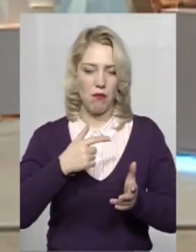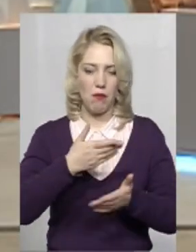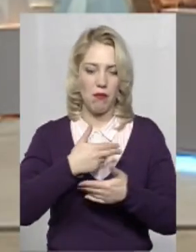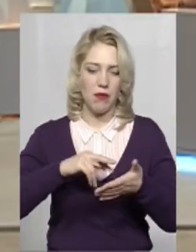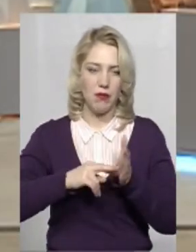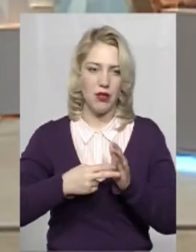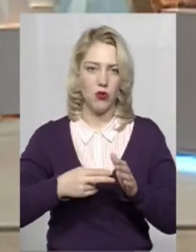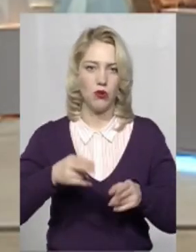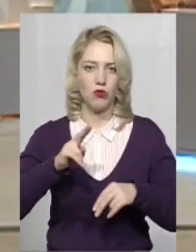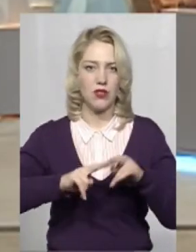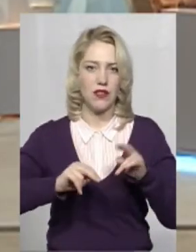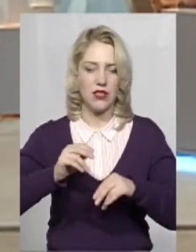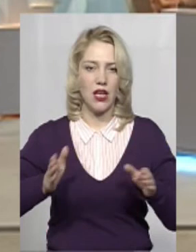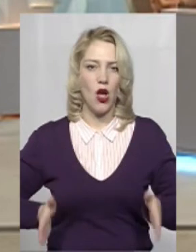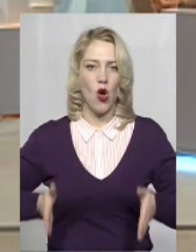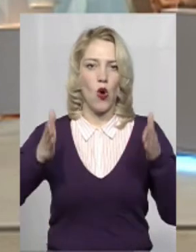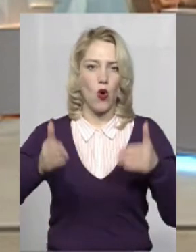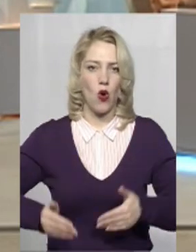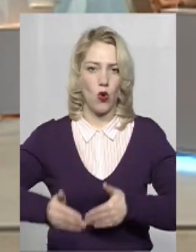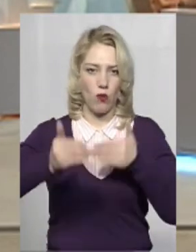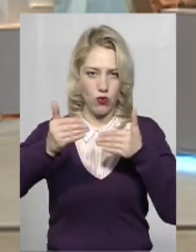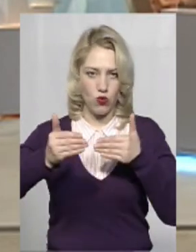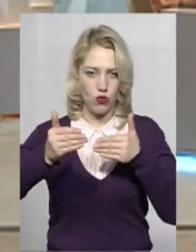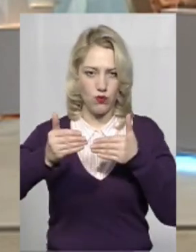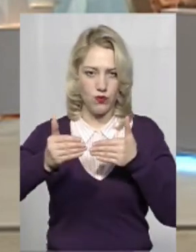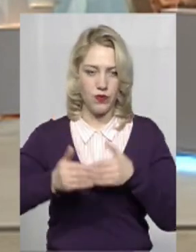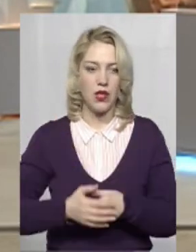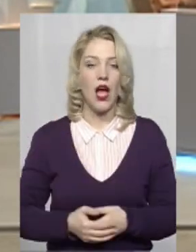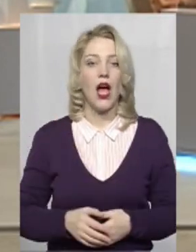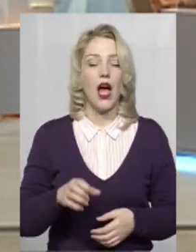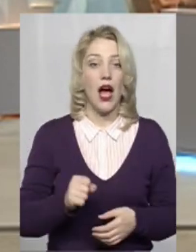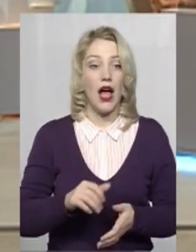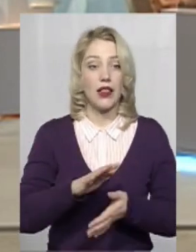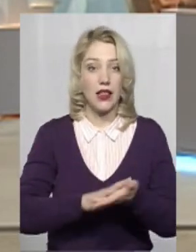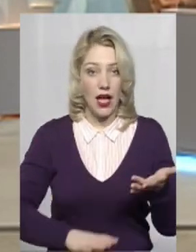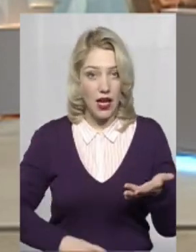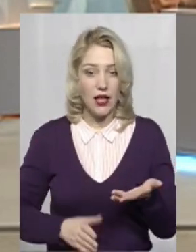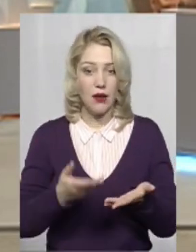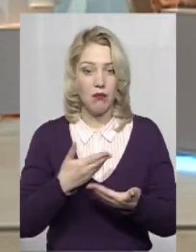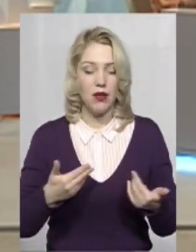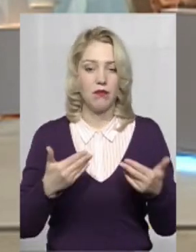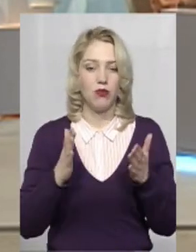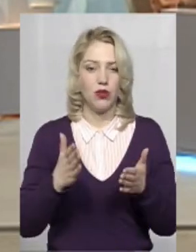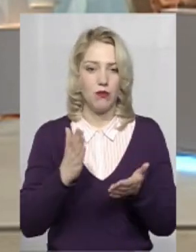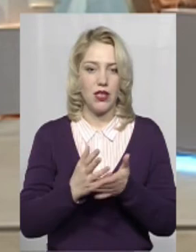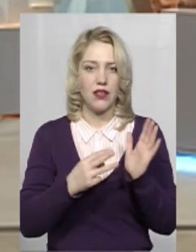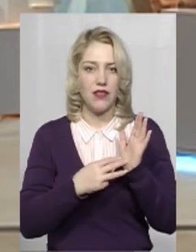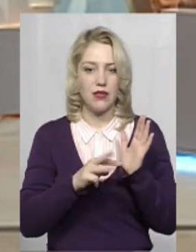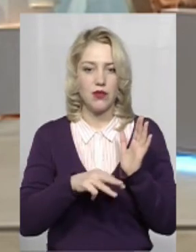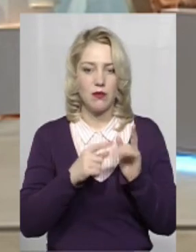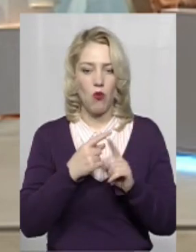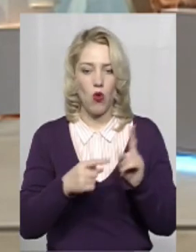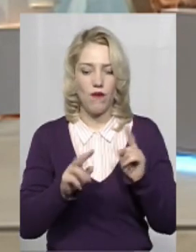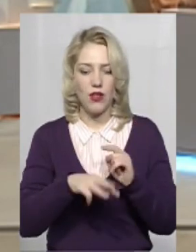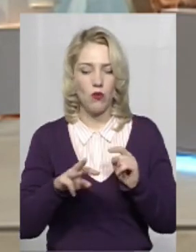коробку, тобто каркас будівлі. Далі ми будемо мати 8,5 мільйони